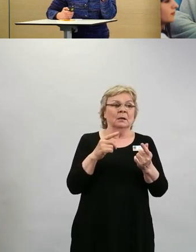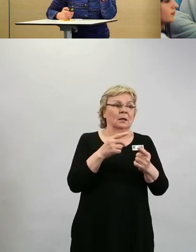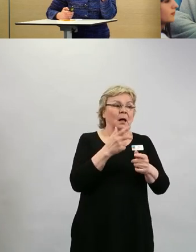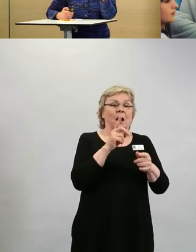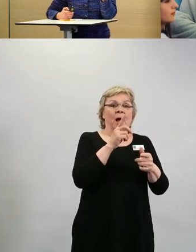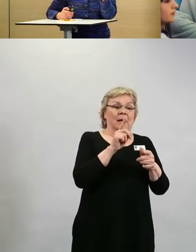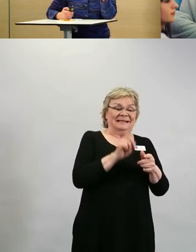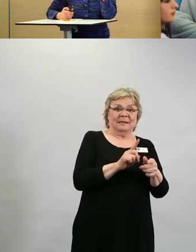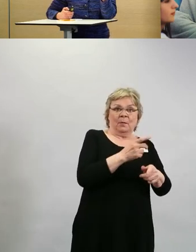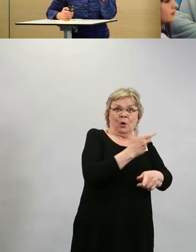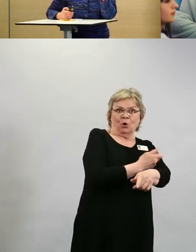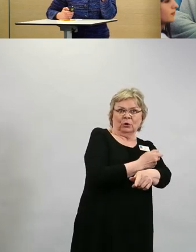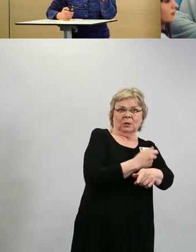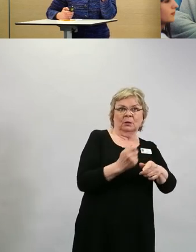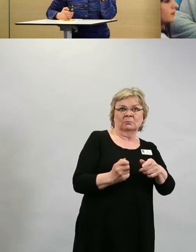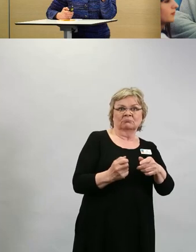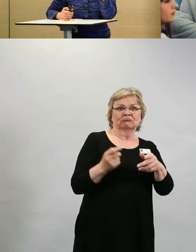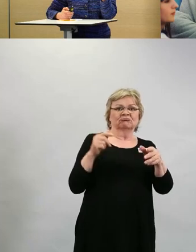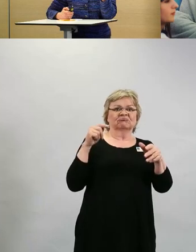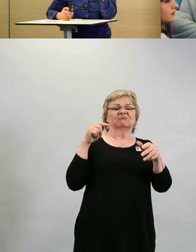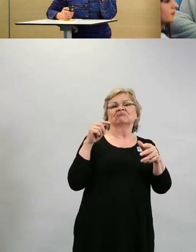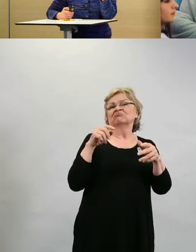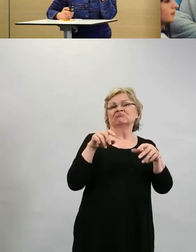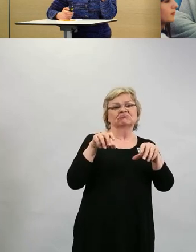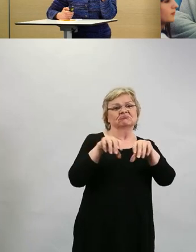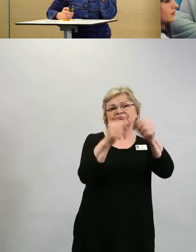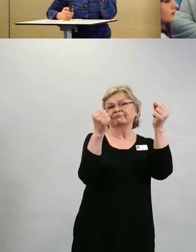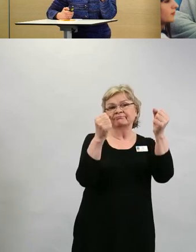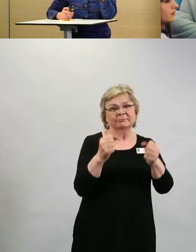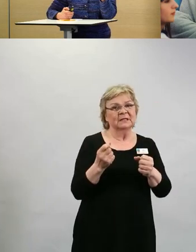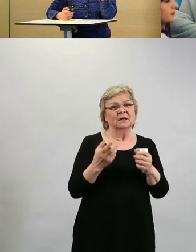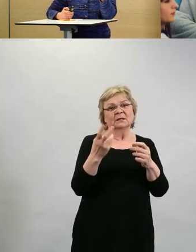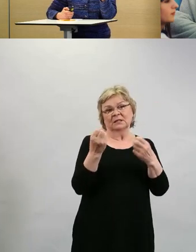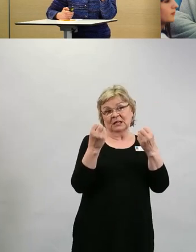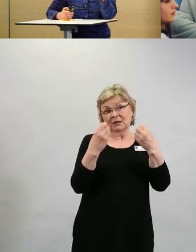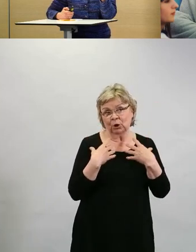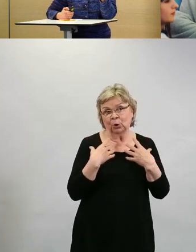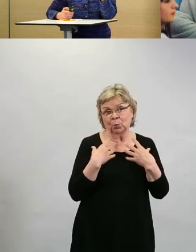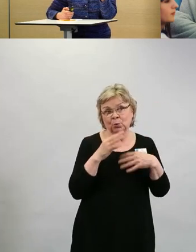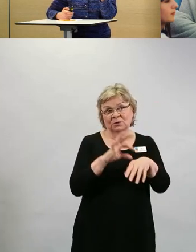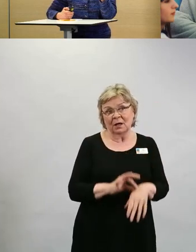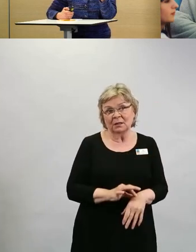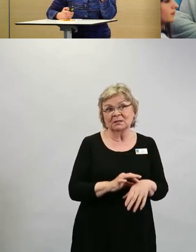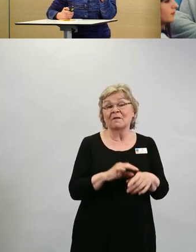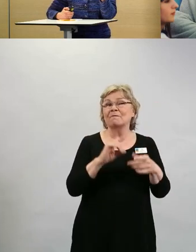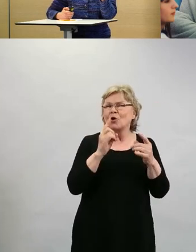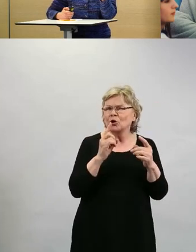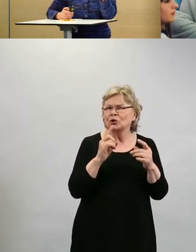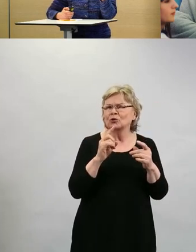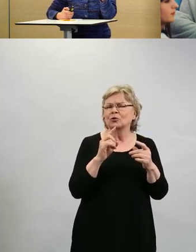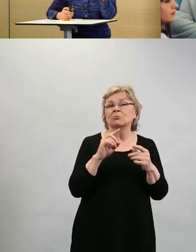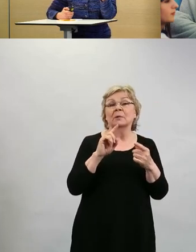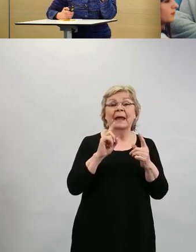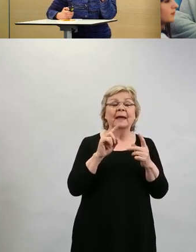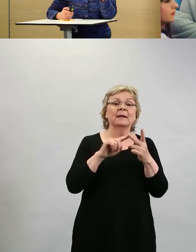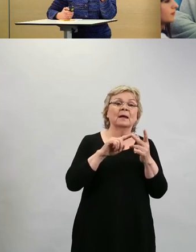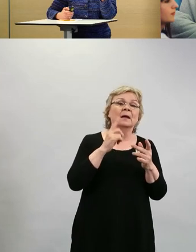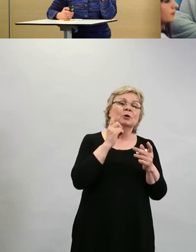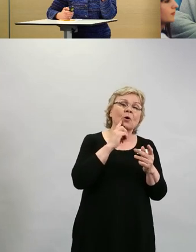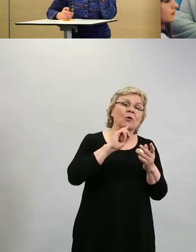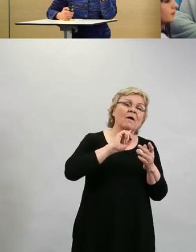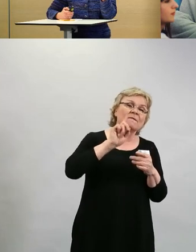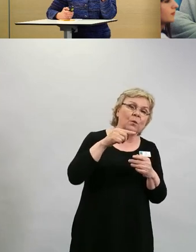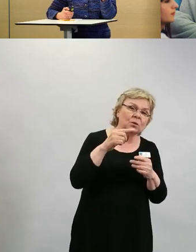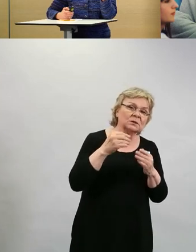silloin ollaan tilanteessa, jossa voi olla, että joka vuosi tai joka toinen vuosi